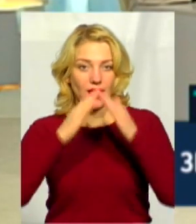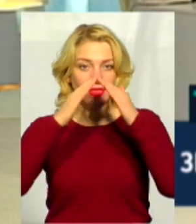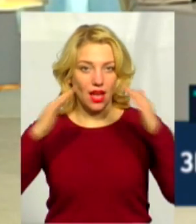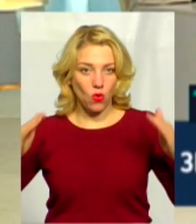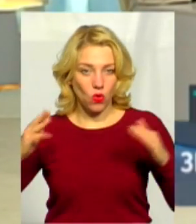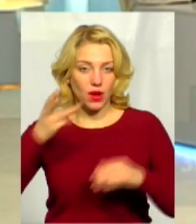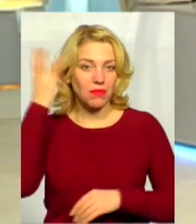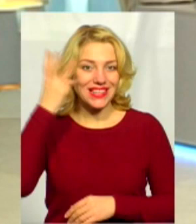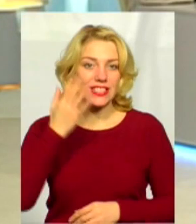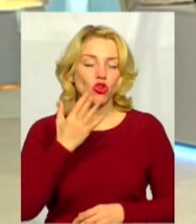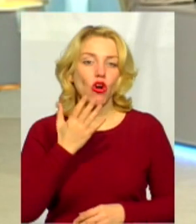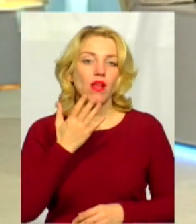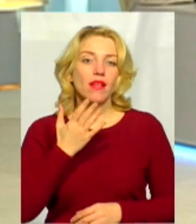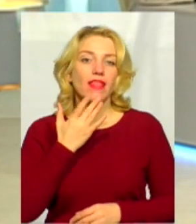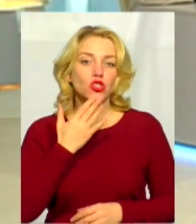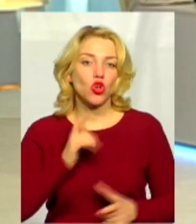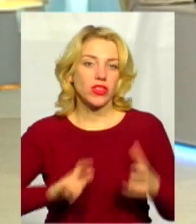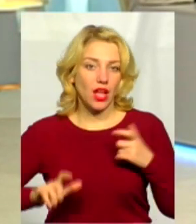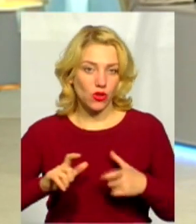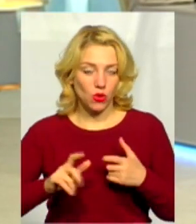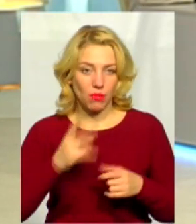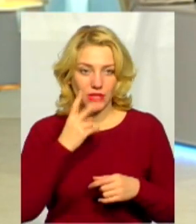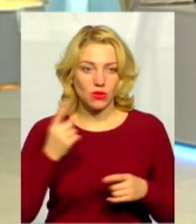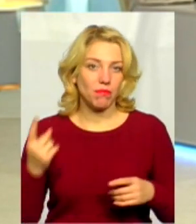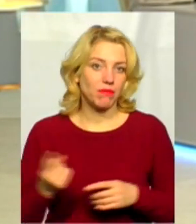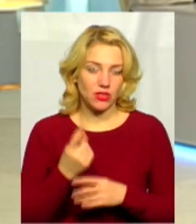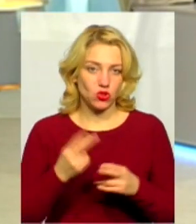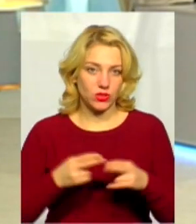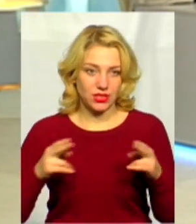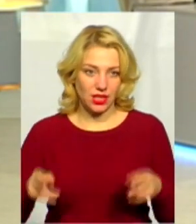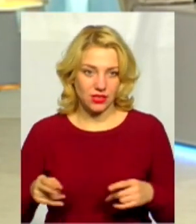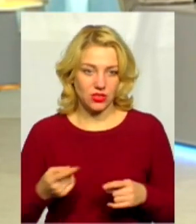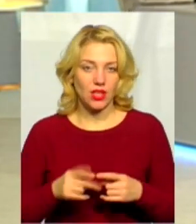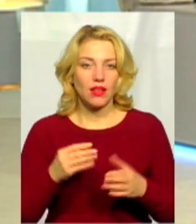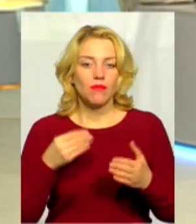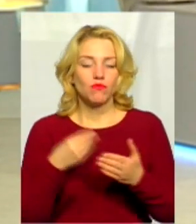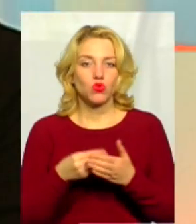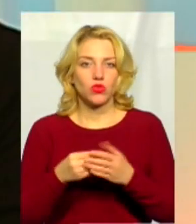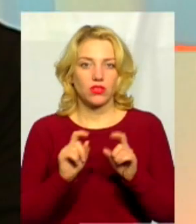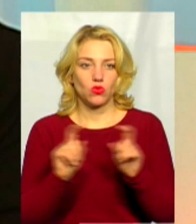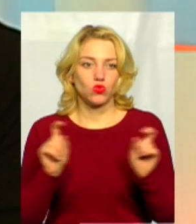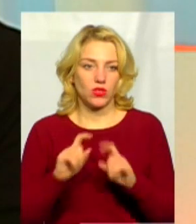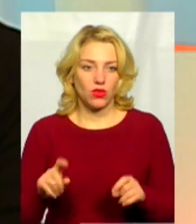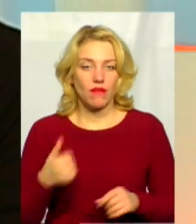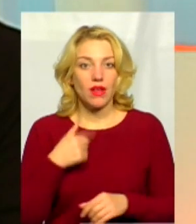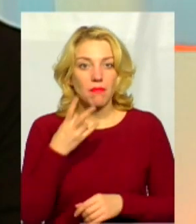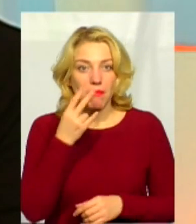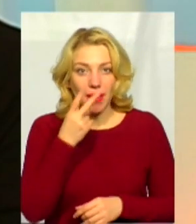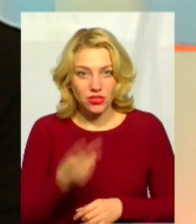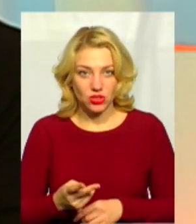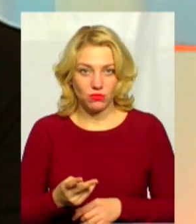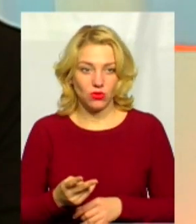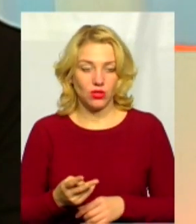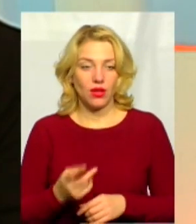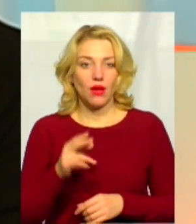національного ми бачили першу станцію, яка збудована в бюджетних установах. Але ми бачимо по